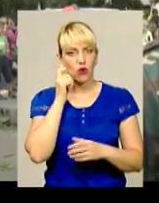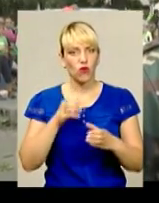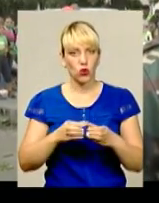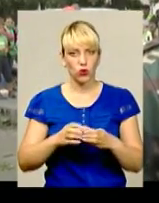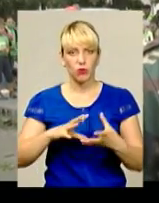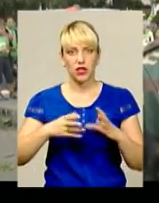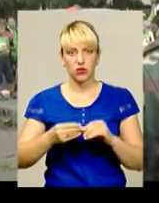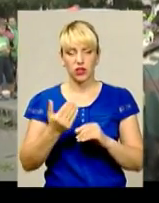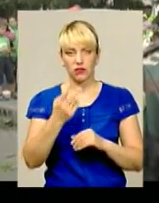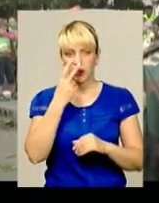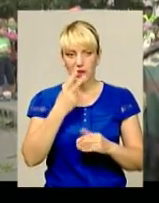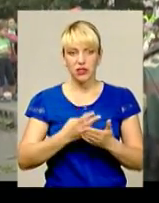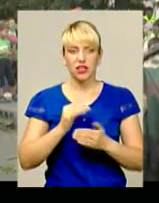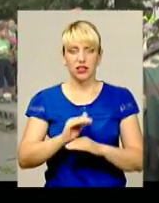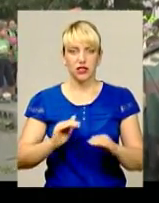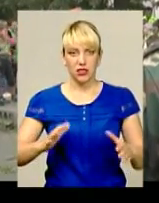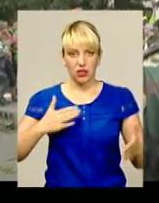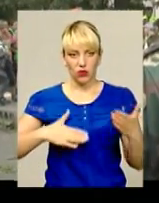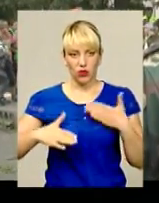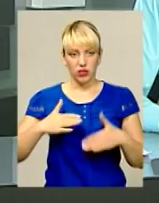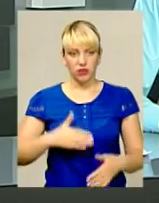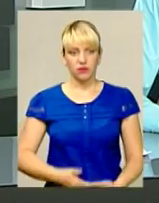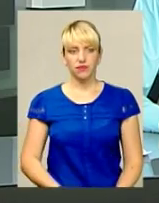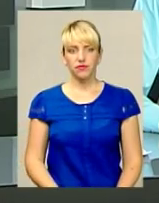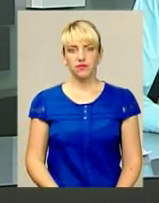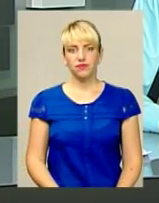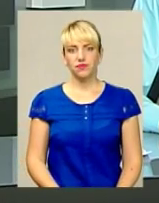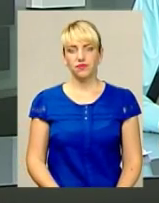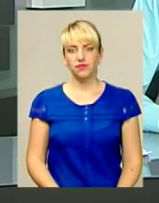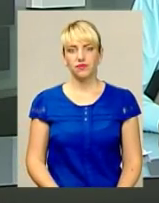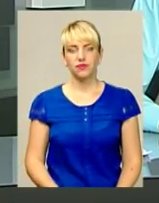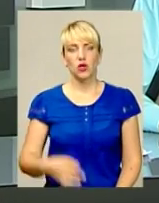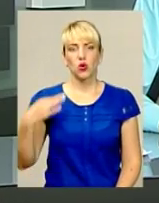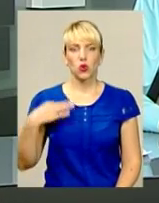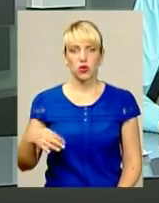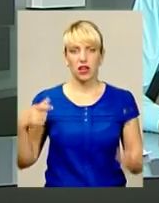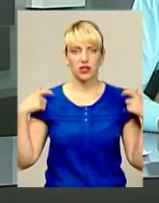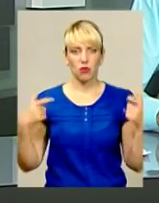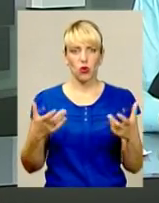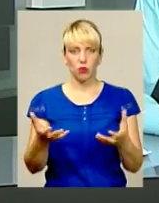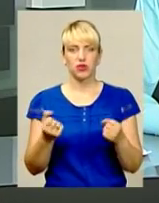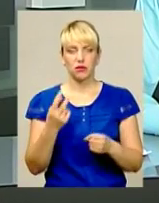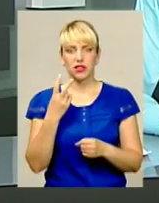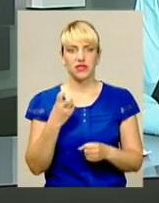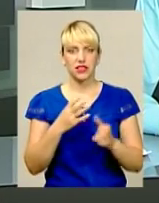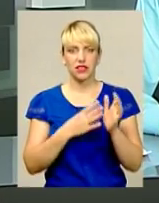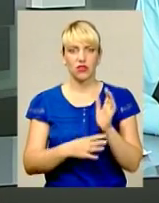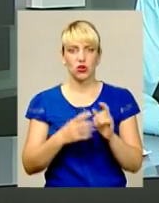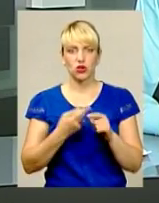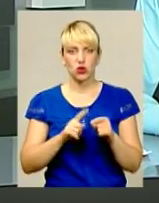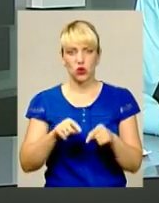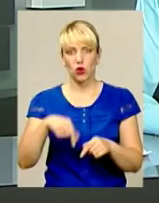Результати ви бачили, діти задоволені. Курсантські погони отримали 290